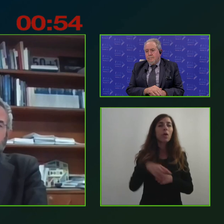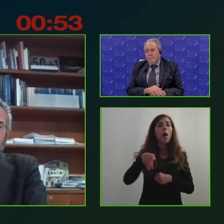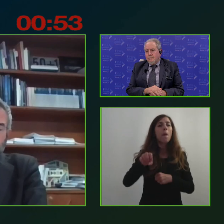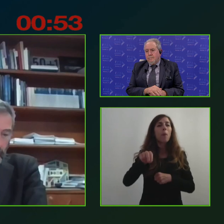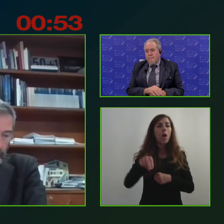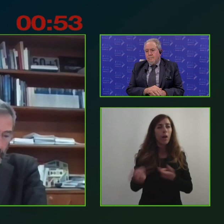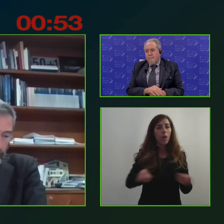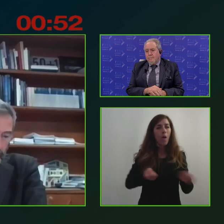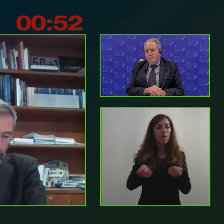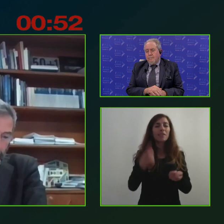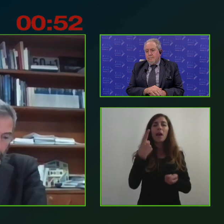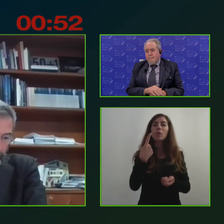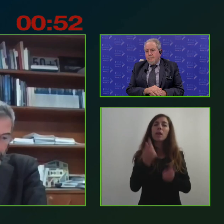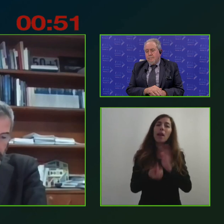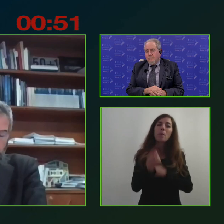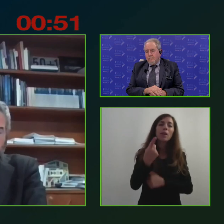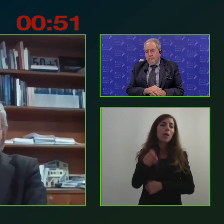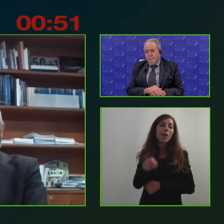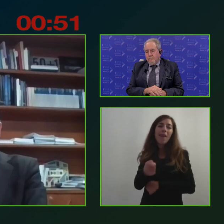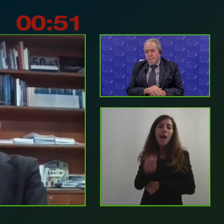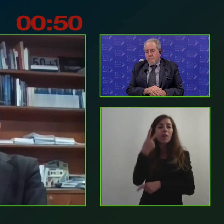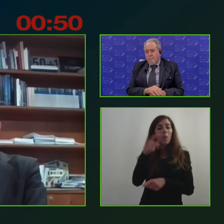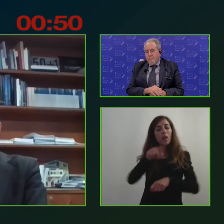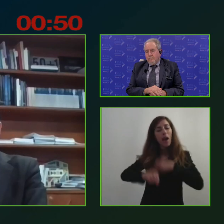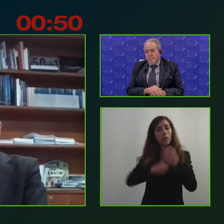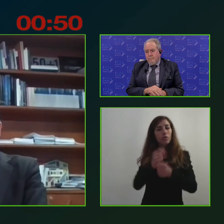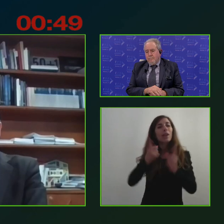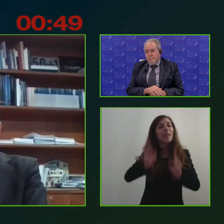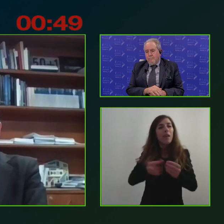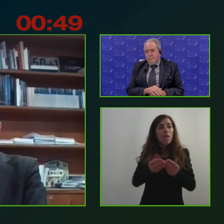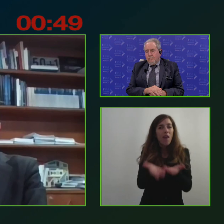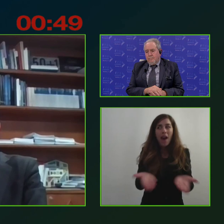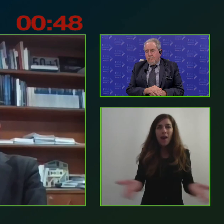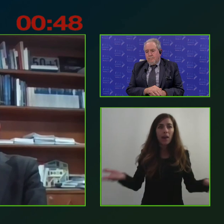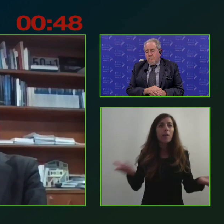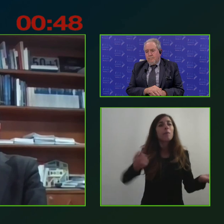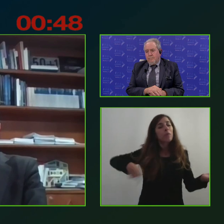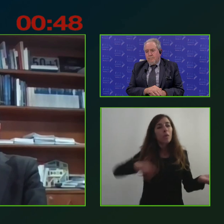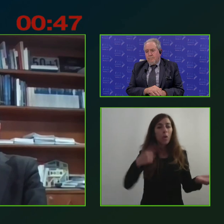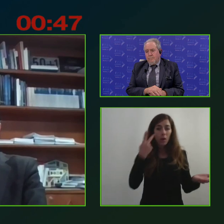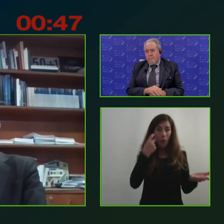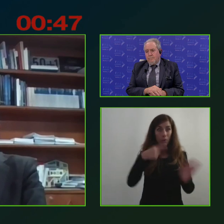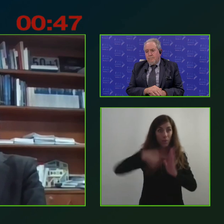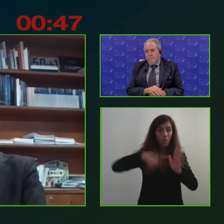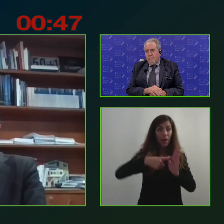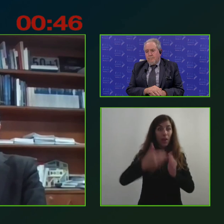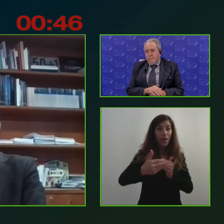chiave dell'azione che noi vogliamo mettere in campo quello che dobbiamo cercare di fare nei prossimi mesi soprattutto